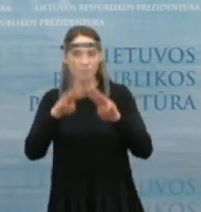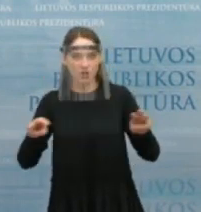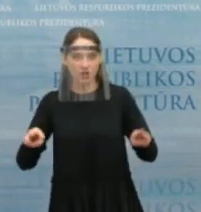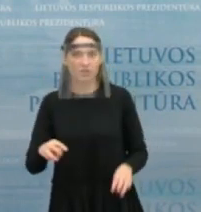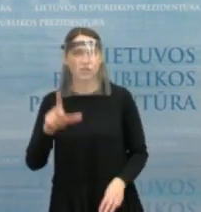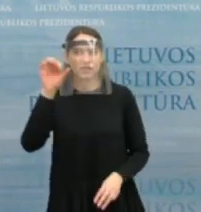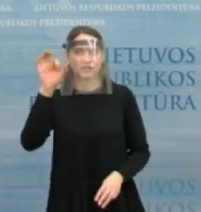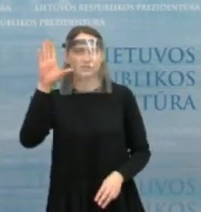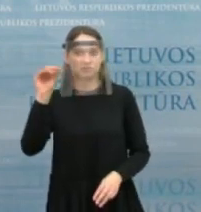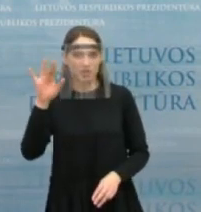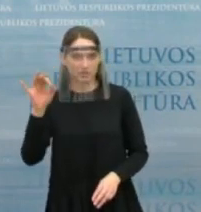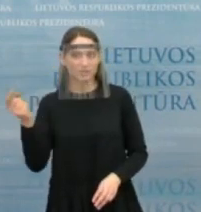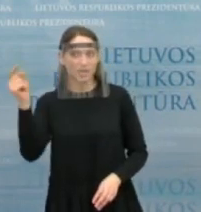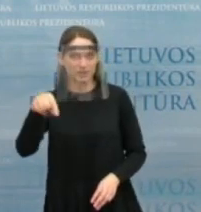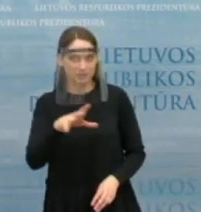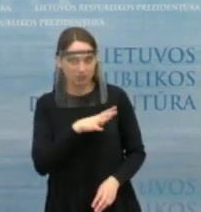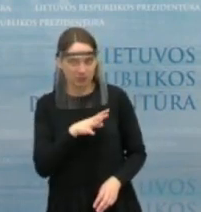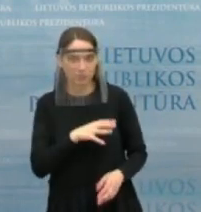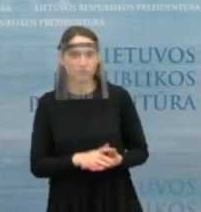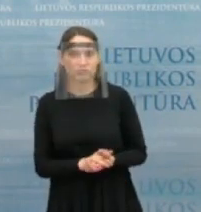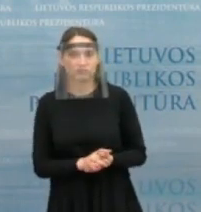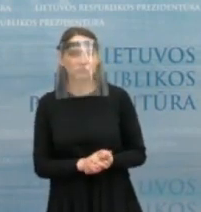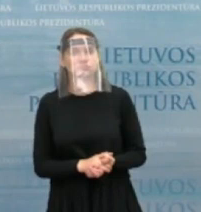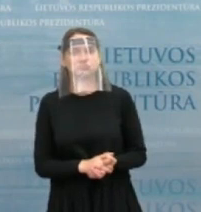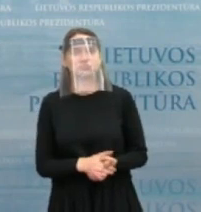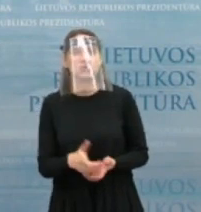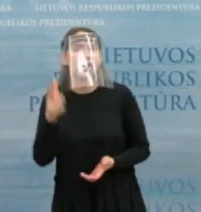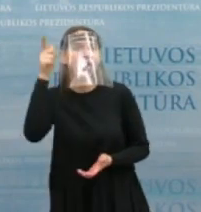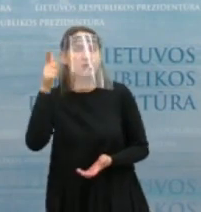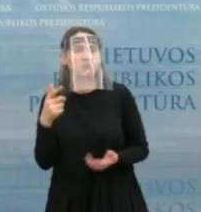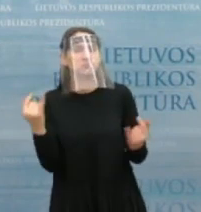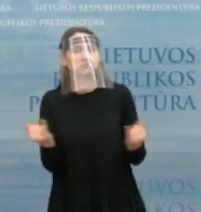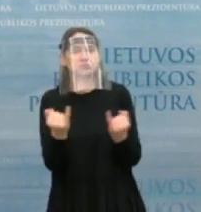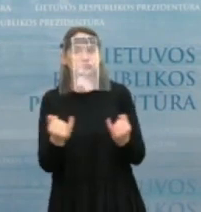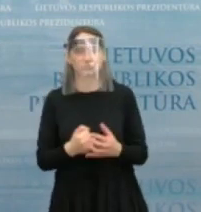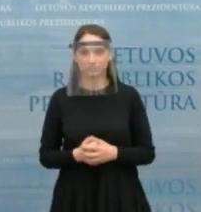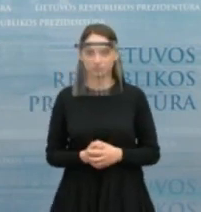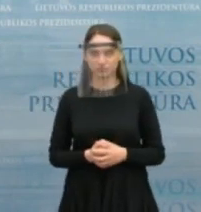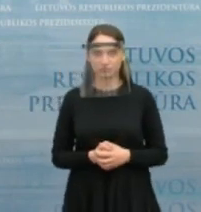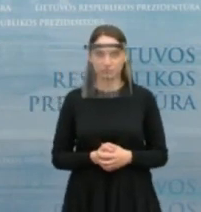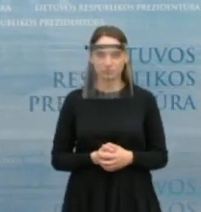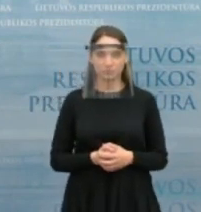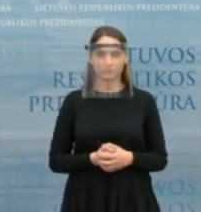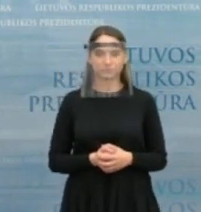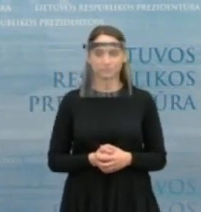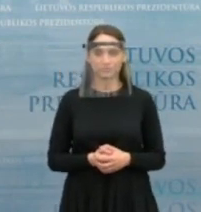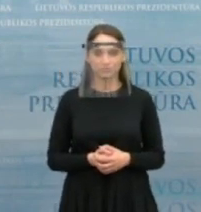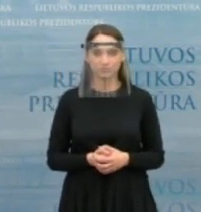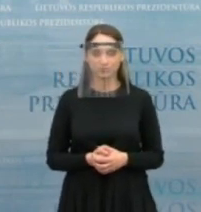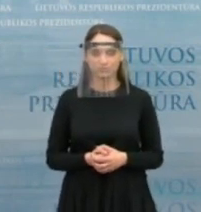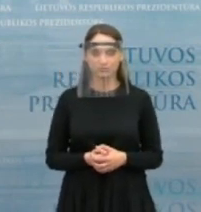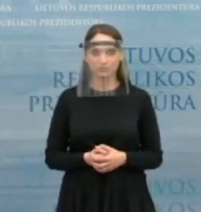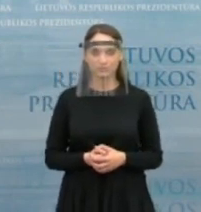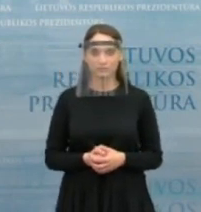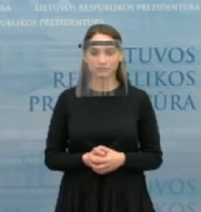postą, Gabrielius Landsbergis. Tai atsklyskite, jeigu galite kokiu tikslu. Tai kaip jūs puikiai žinote, prieš susitikdami